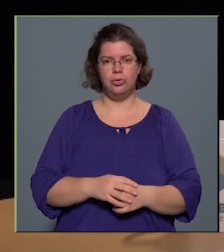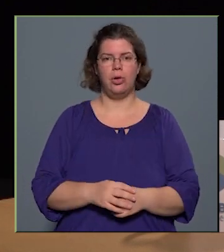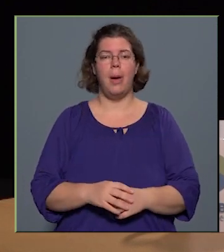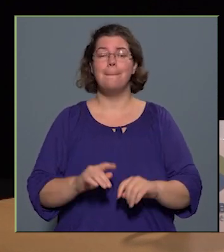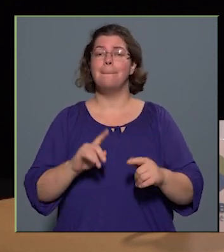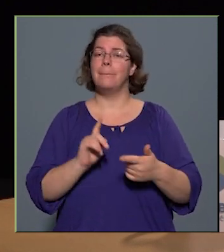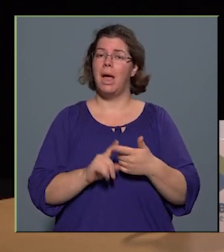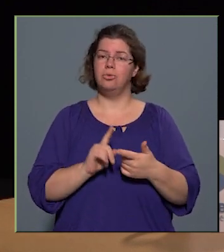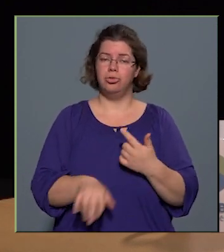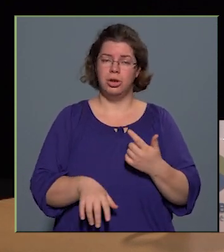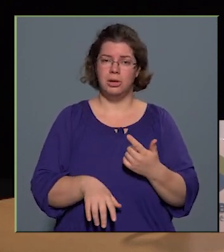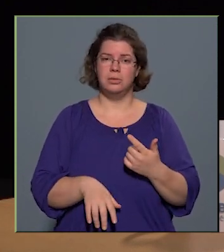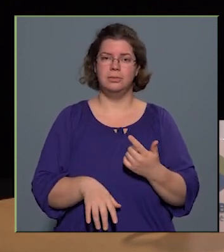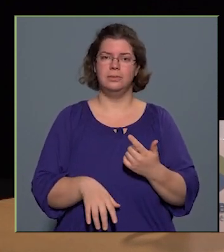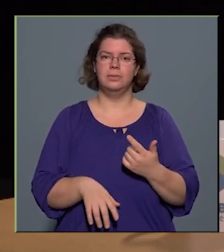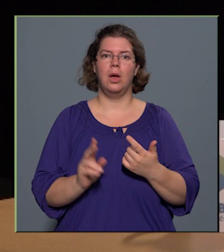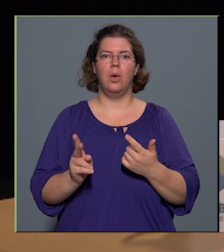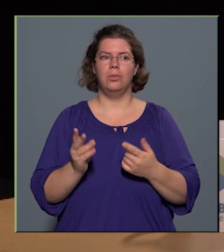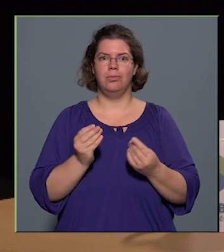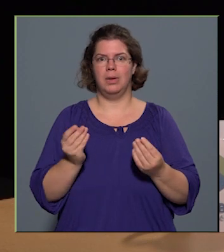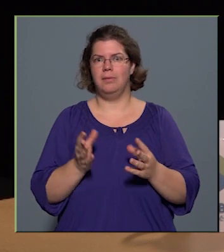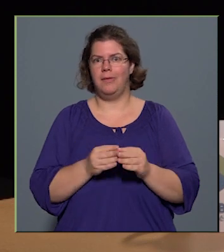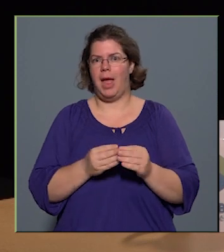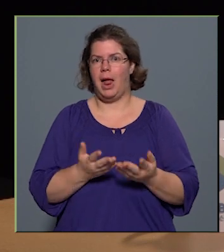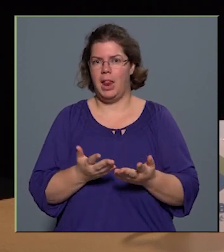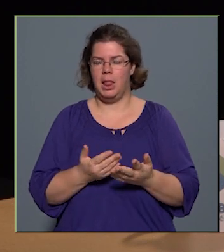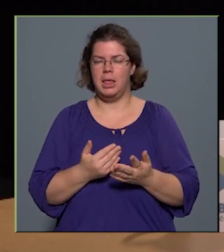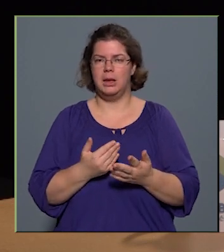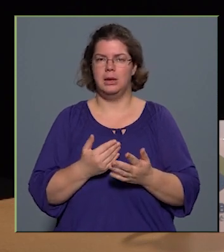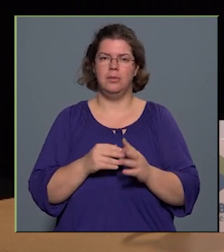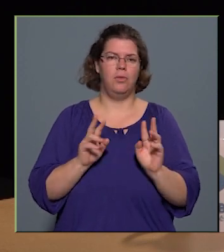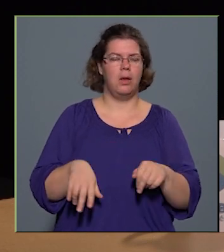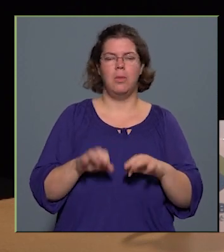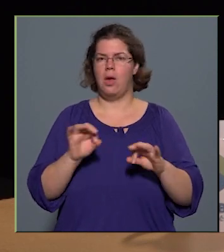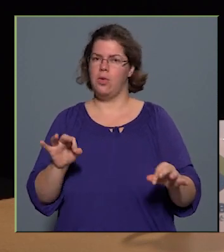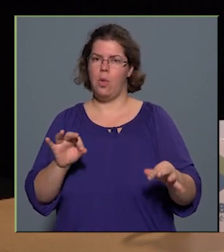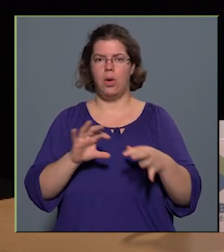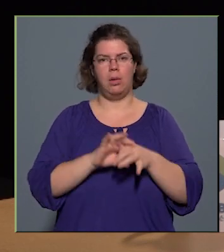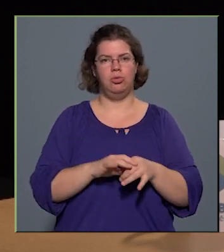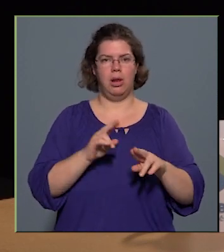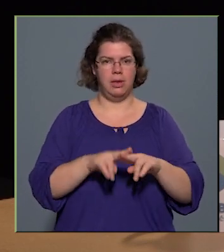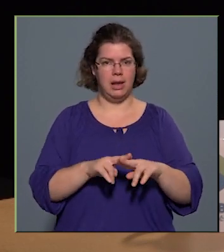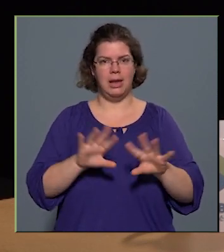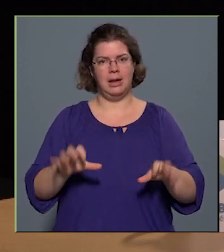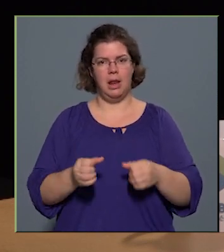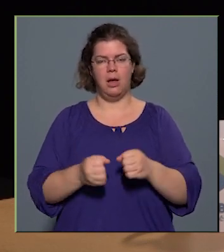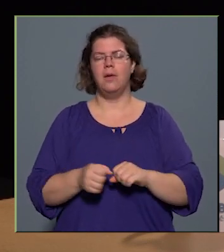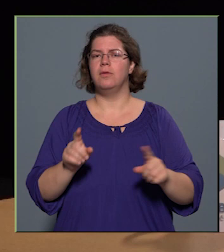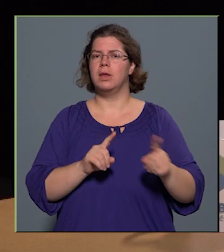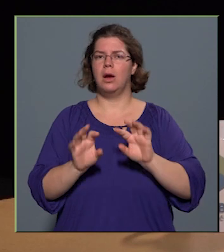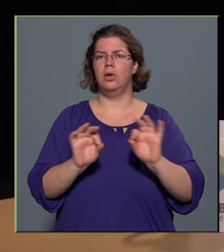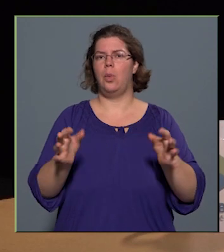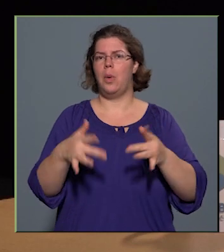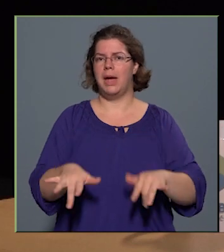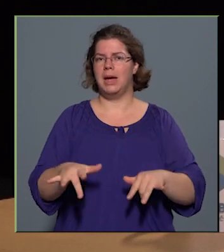A másik az, hogy mivel tényleg jó kapcsolatrendszeret alakítottunk ki, viszonylag ugye jó helyen is